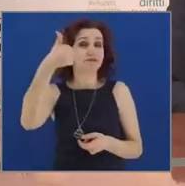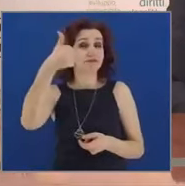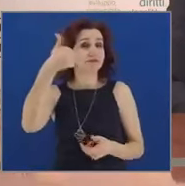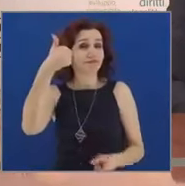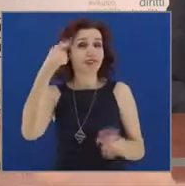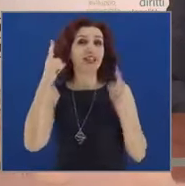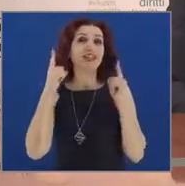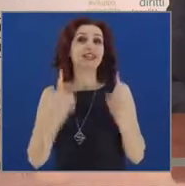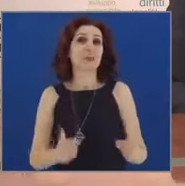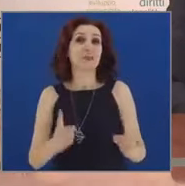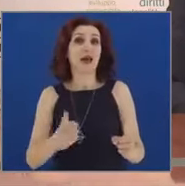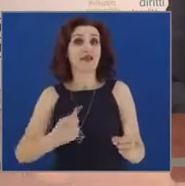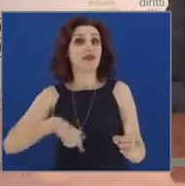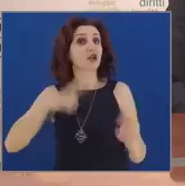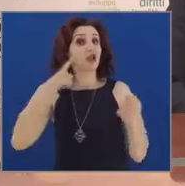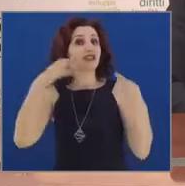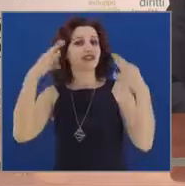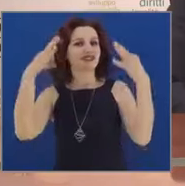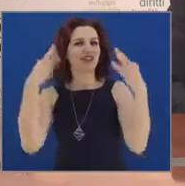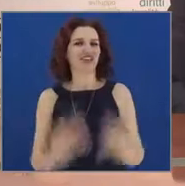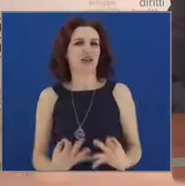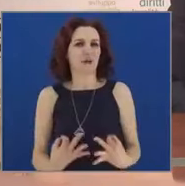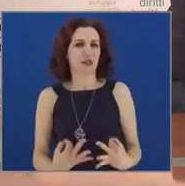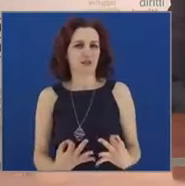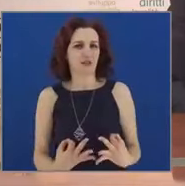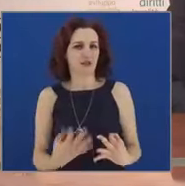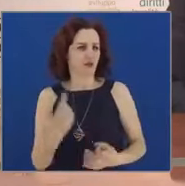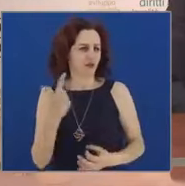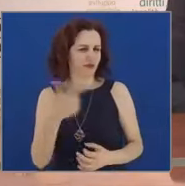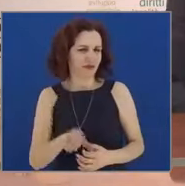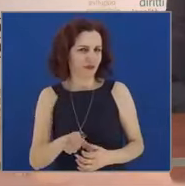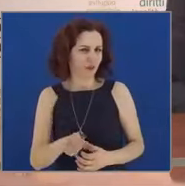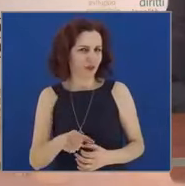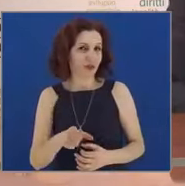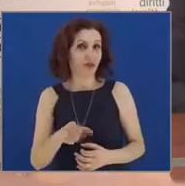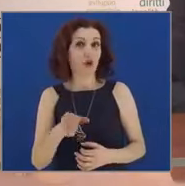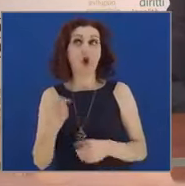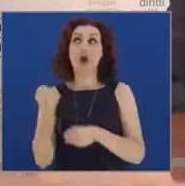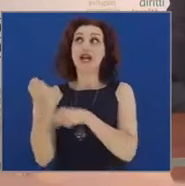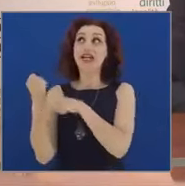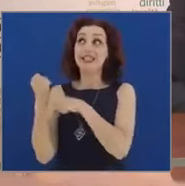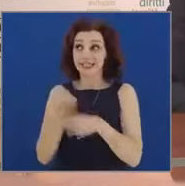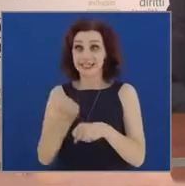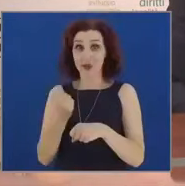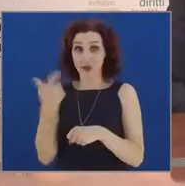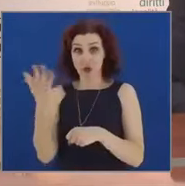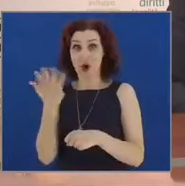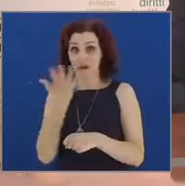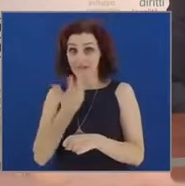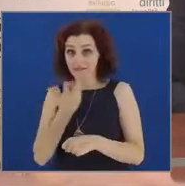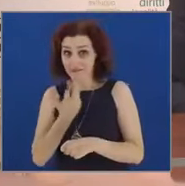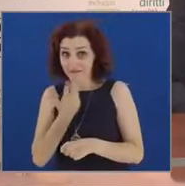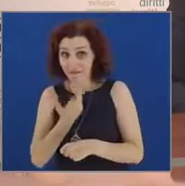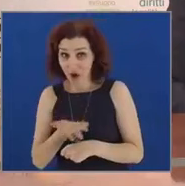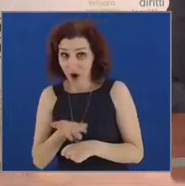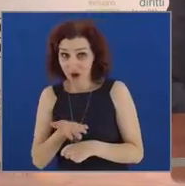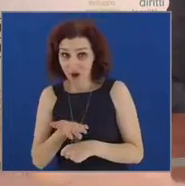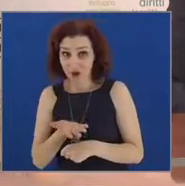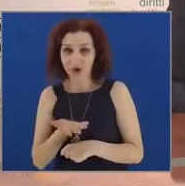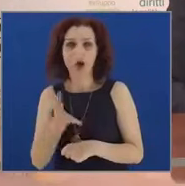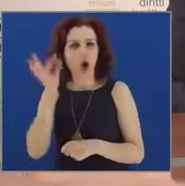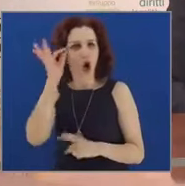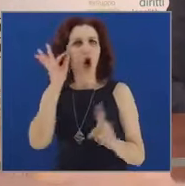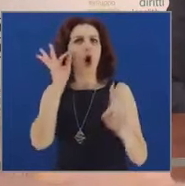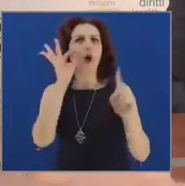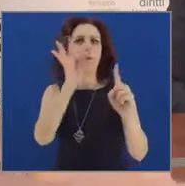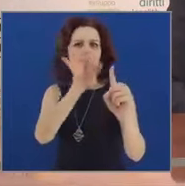nostra determinazione, perché come sempre, quando le istituzioni vogliono, riescono a raggiungere degli obiettivi che magari